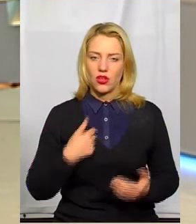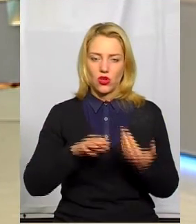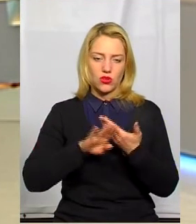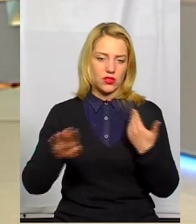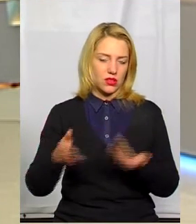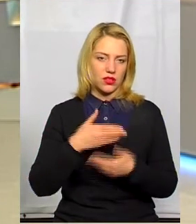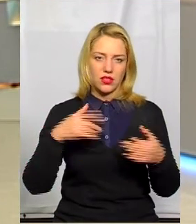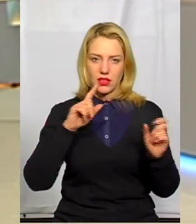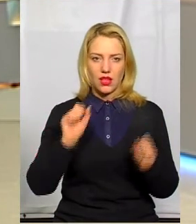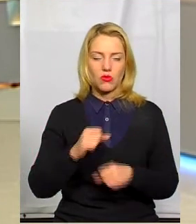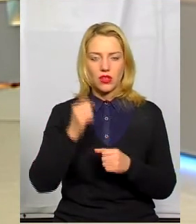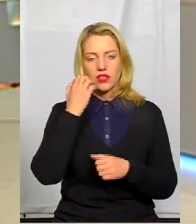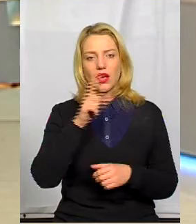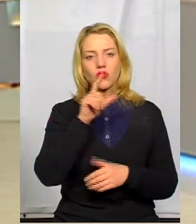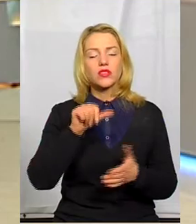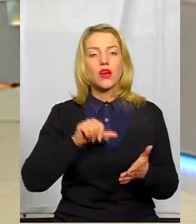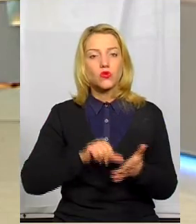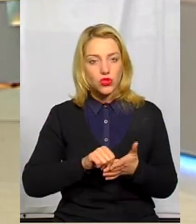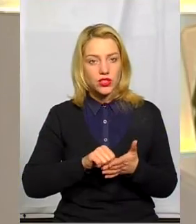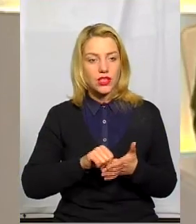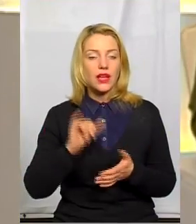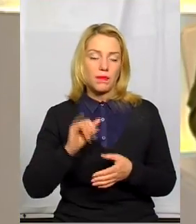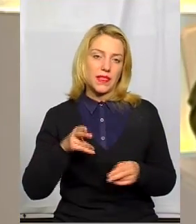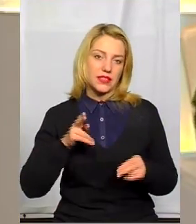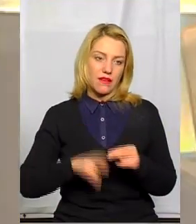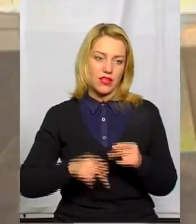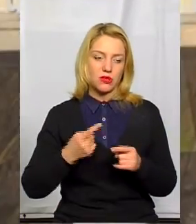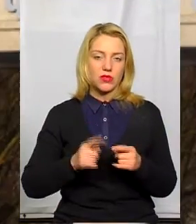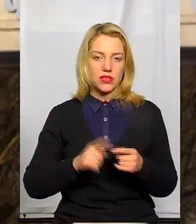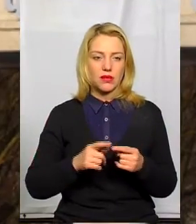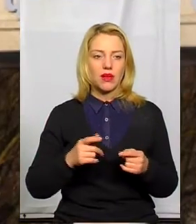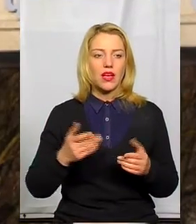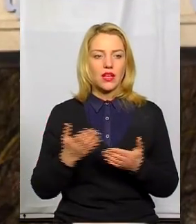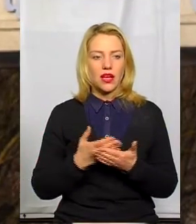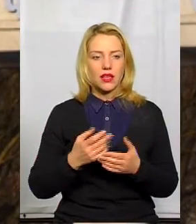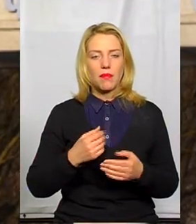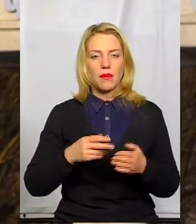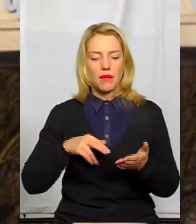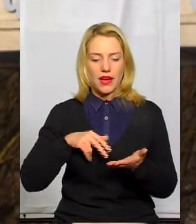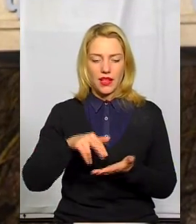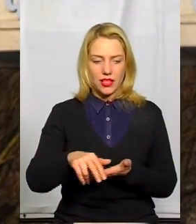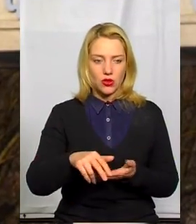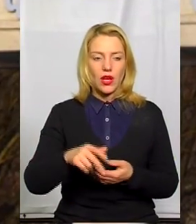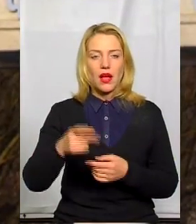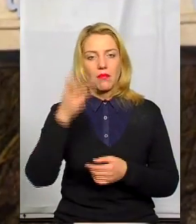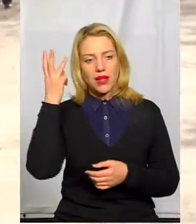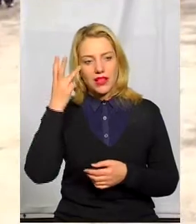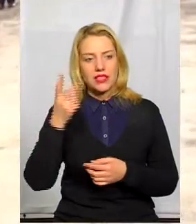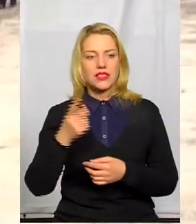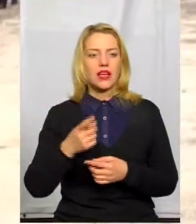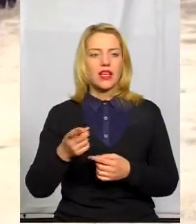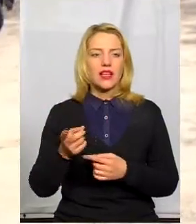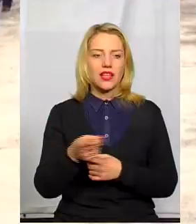неможливо. Я вам дякую дуже, шановні, за участь. І завершимо ми кадрами із перетину Хмельницької та Тернопільської